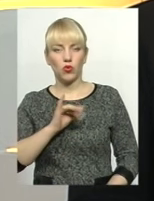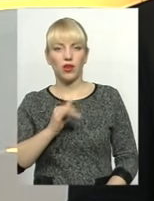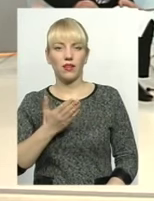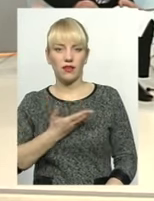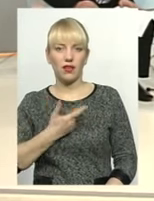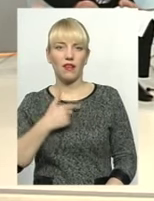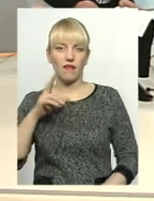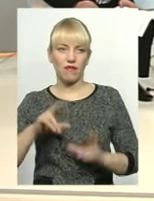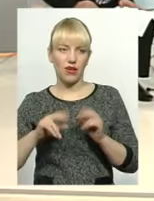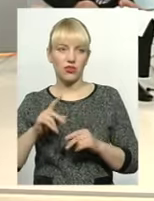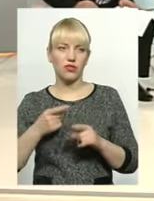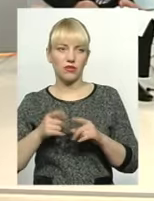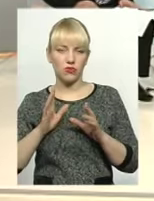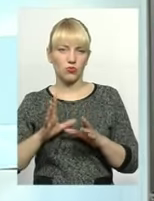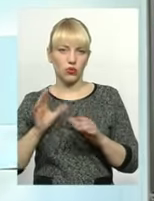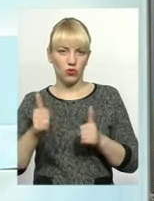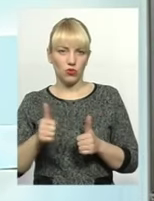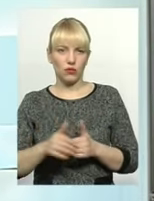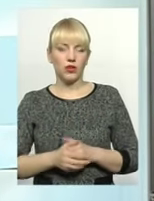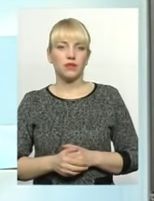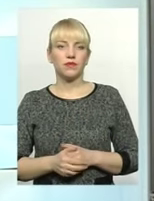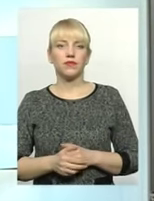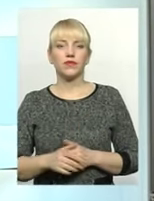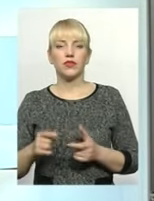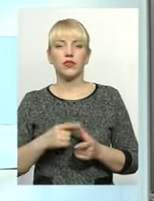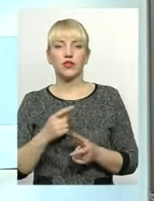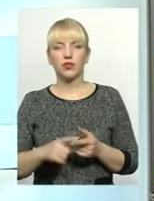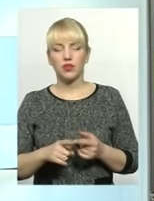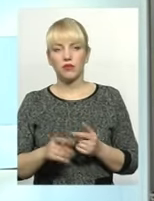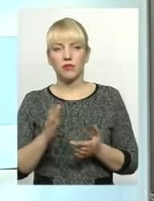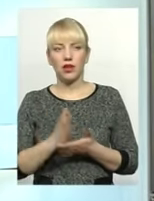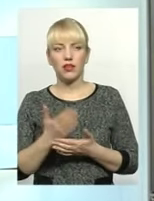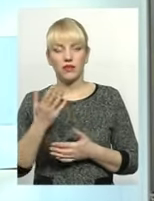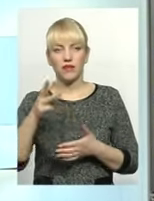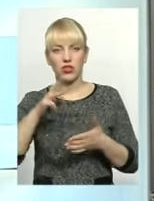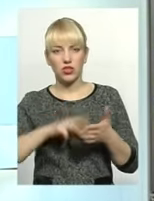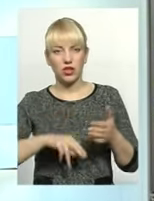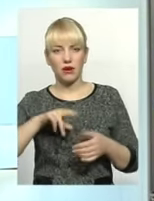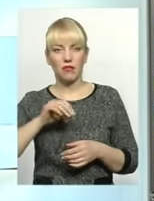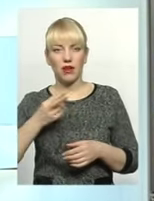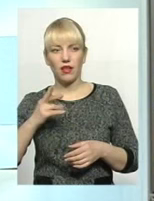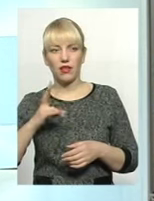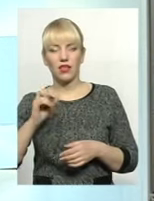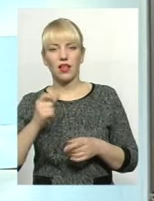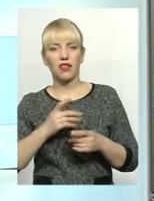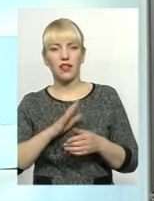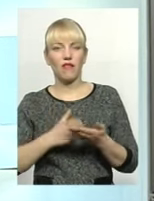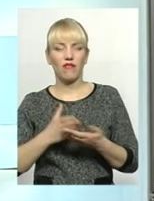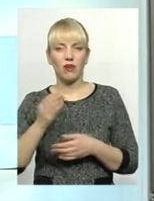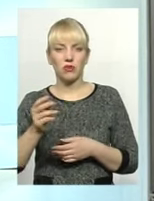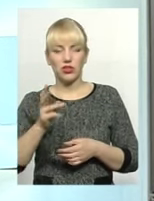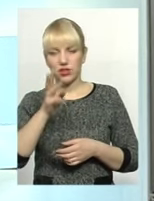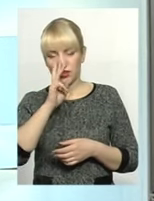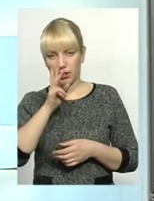вважаю, що вона буде. Сергію Сільвестровичу, чи маєте ви штрафи пені на ті невиплачені зарплати,